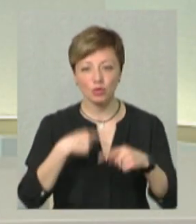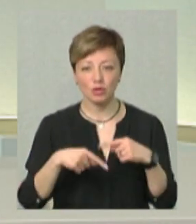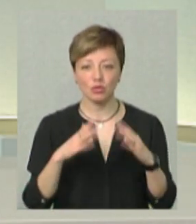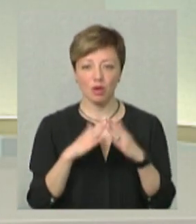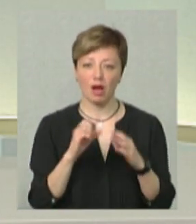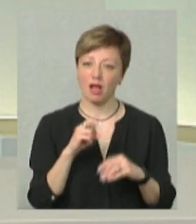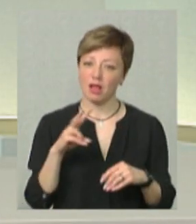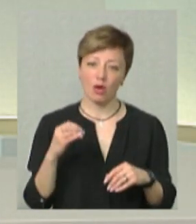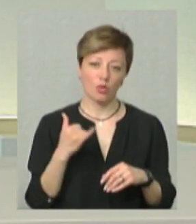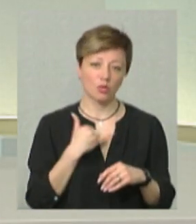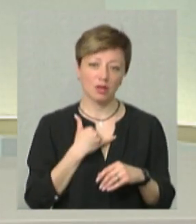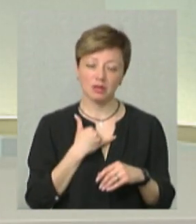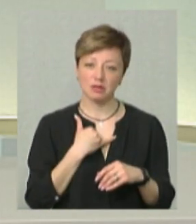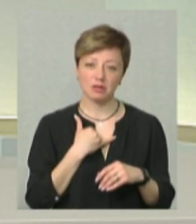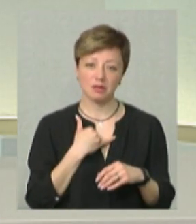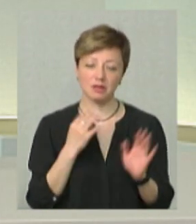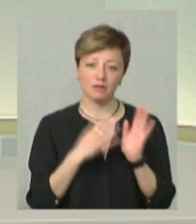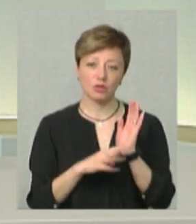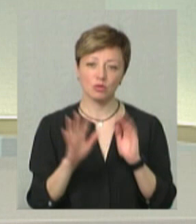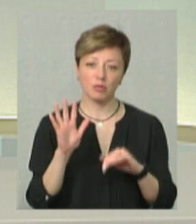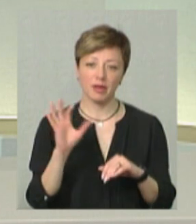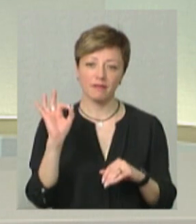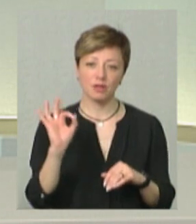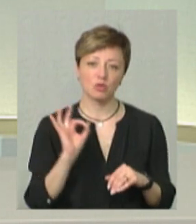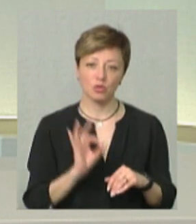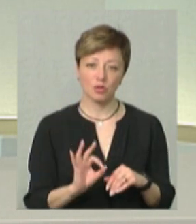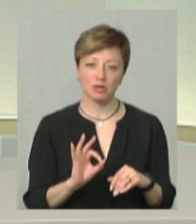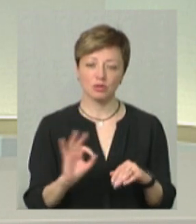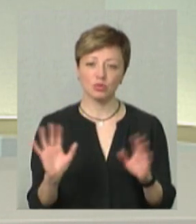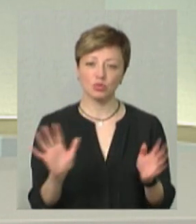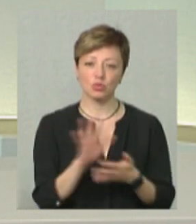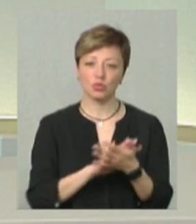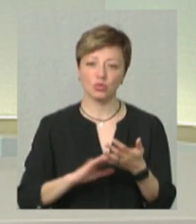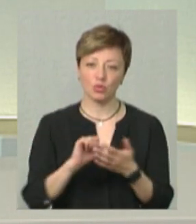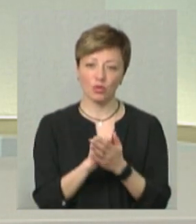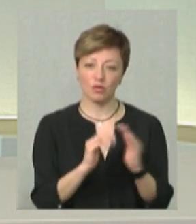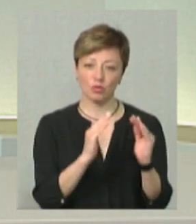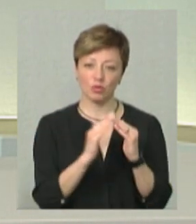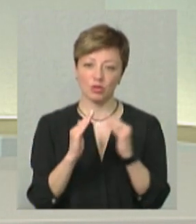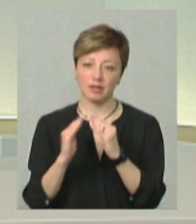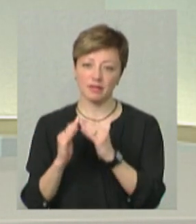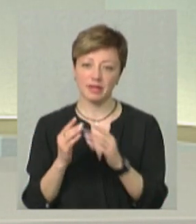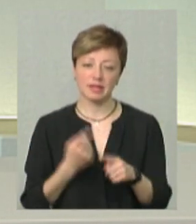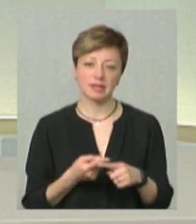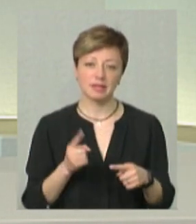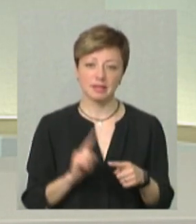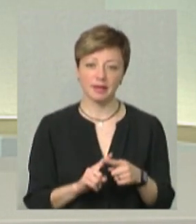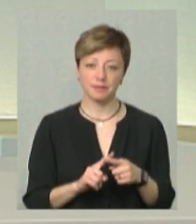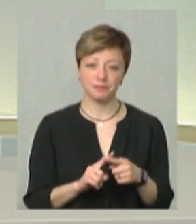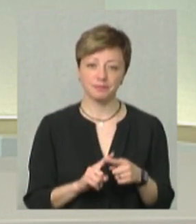але у нас 95% зруйнованих будівель. Тобто це…